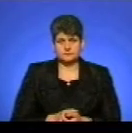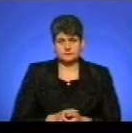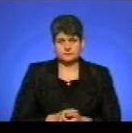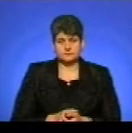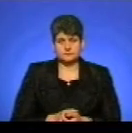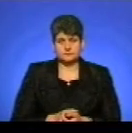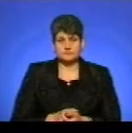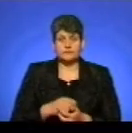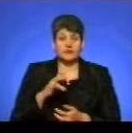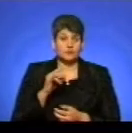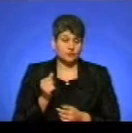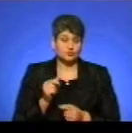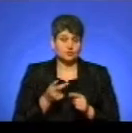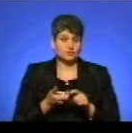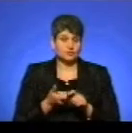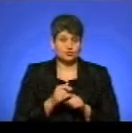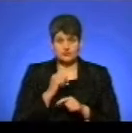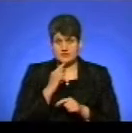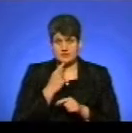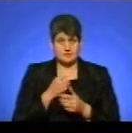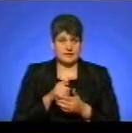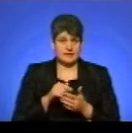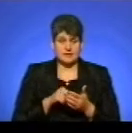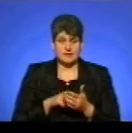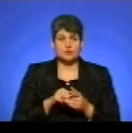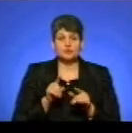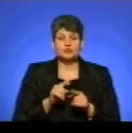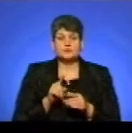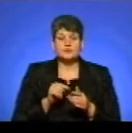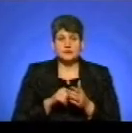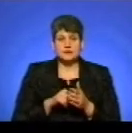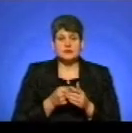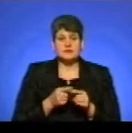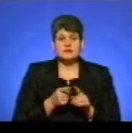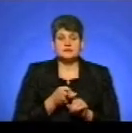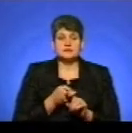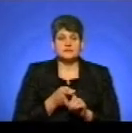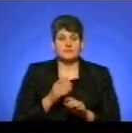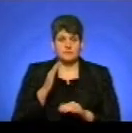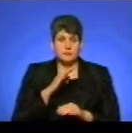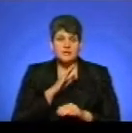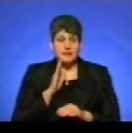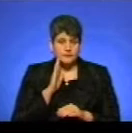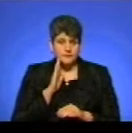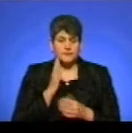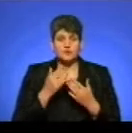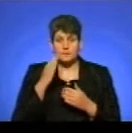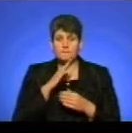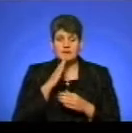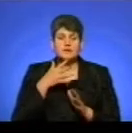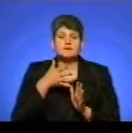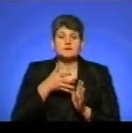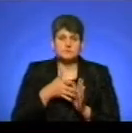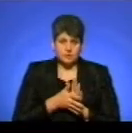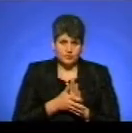Ну, до речі, дуже складне запитання, тому що питання в ресурсах батьків. Якщо батьки усвідомлюють, так, є різні